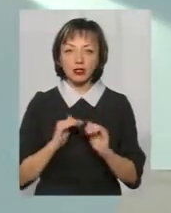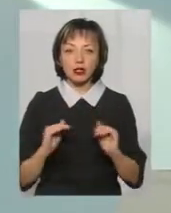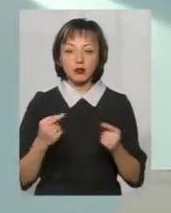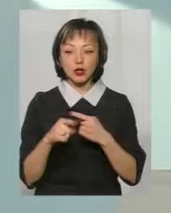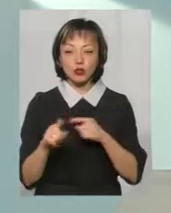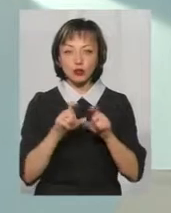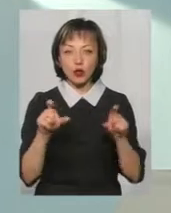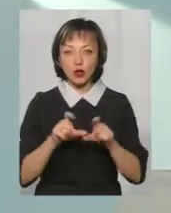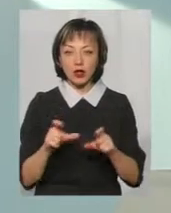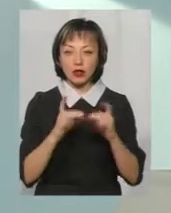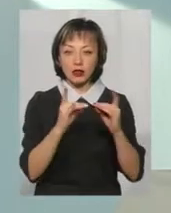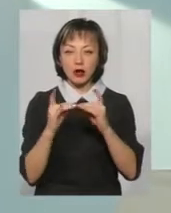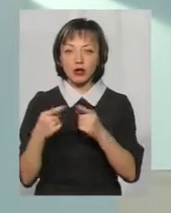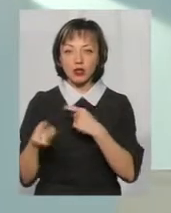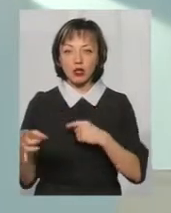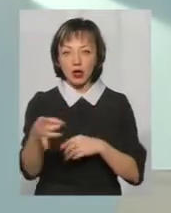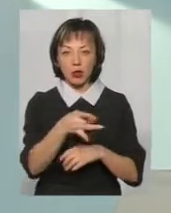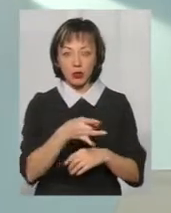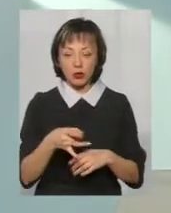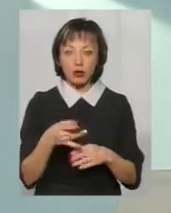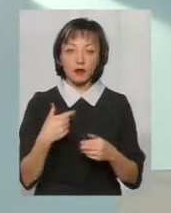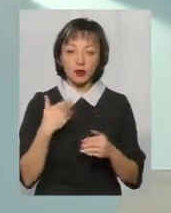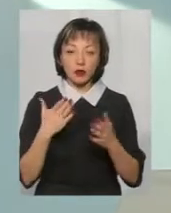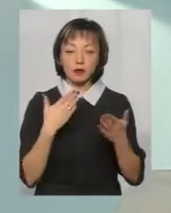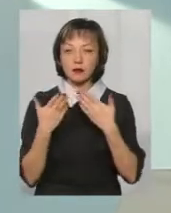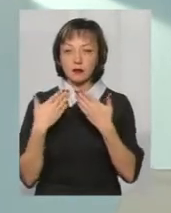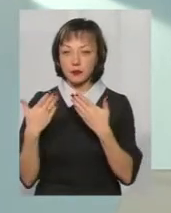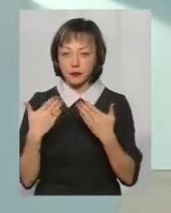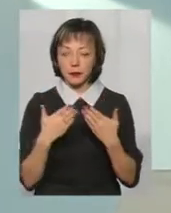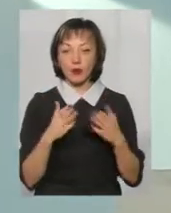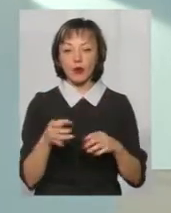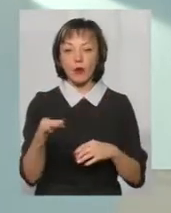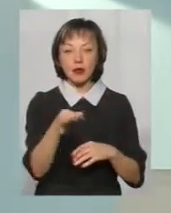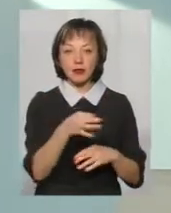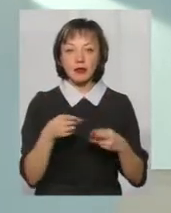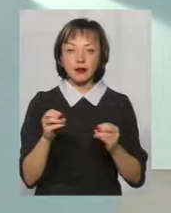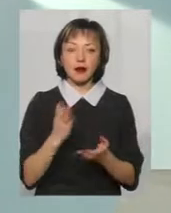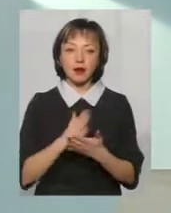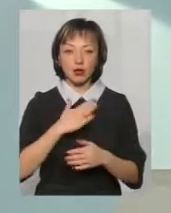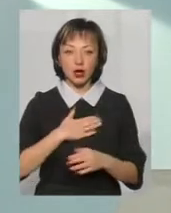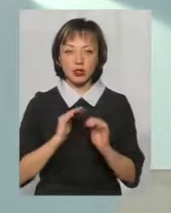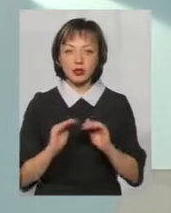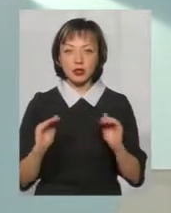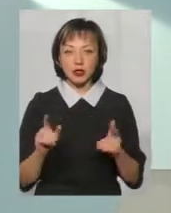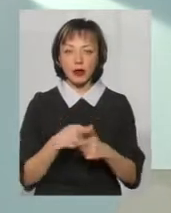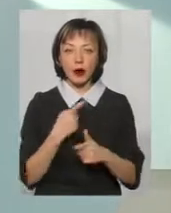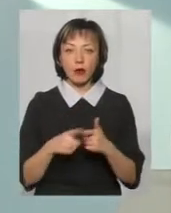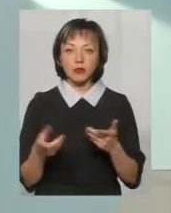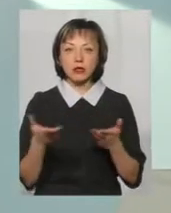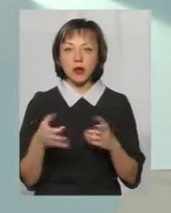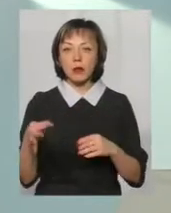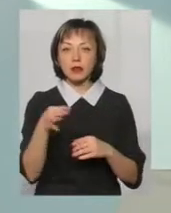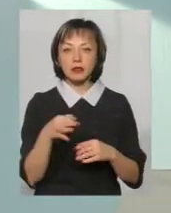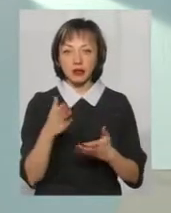школах і інтернатах по інших регіонах. Ну, тобто, ми будемо співпрацювати із тими областями, де є наші діти, або з яких